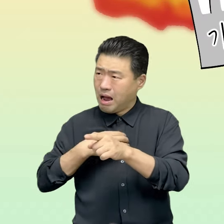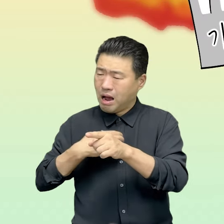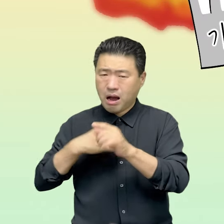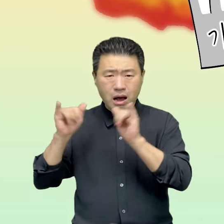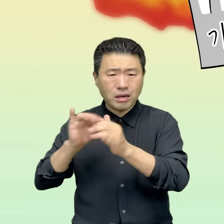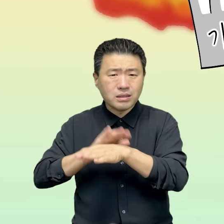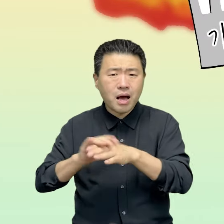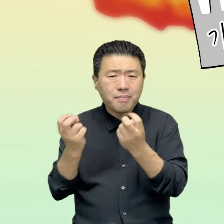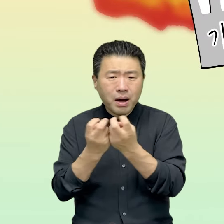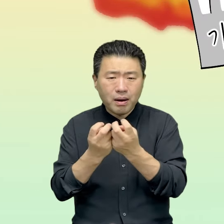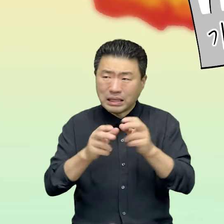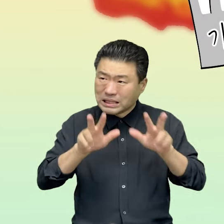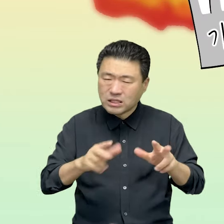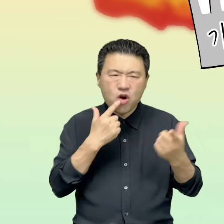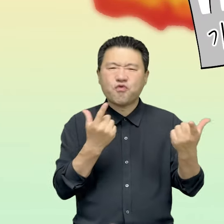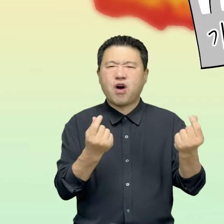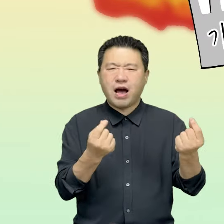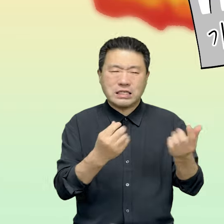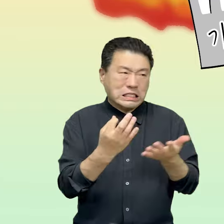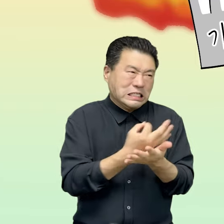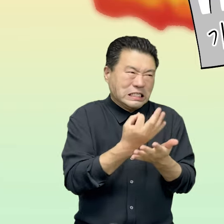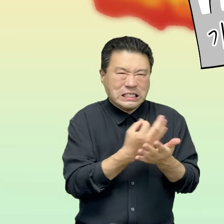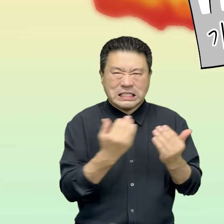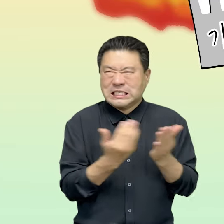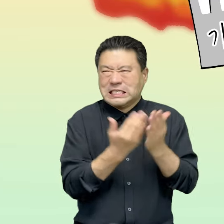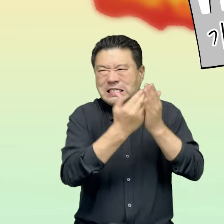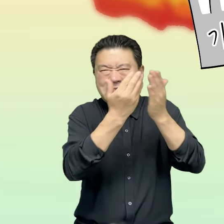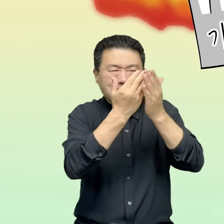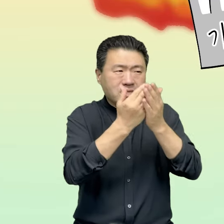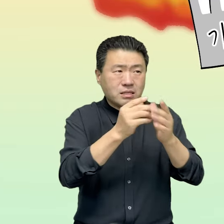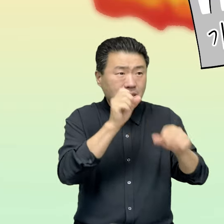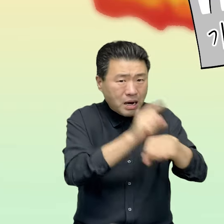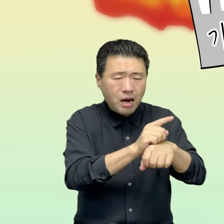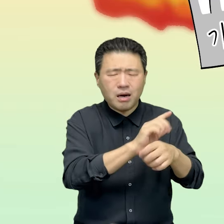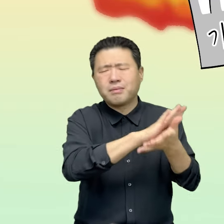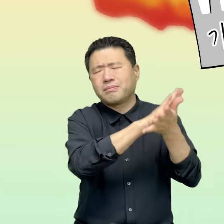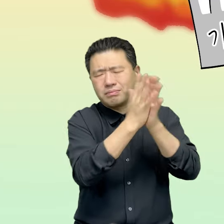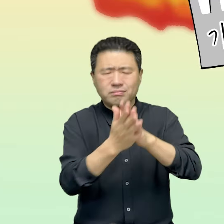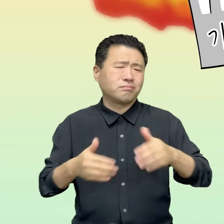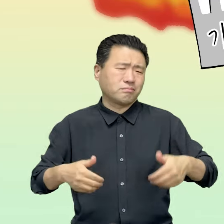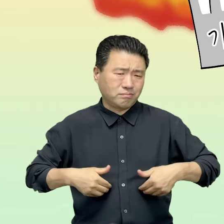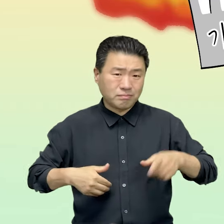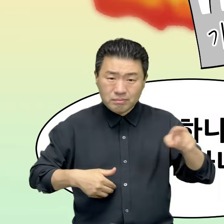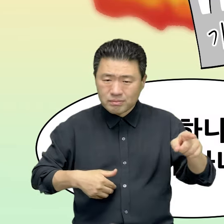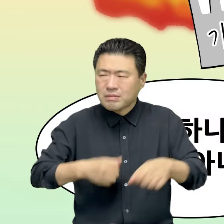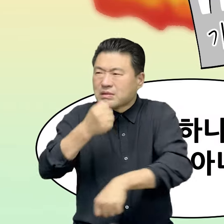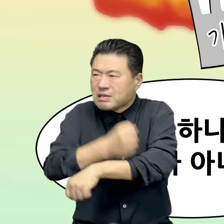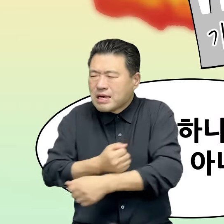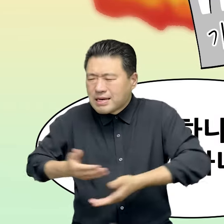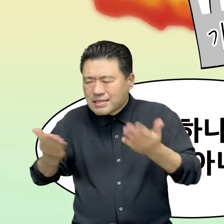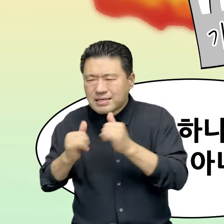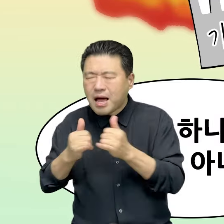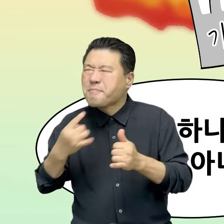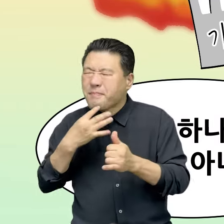기후 위기에 대응하려면 지금과 같은 자본주의나 성장주의가 크게 바뀌어야 합니다. 이걸 노동자들만 할 수 있는